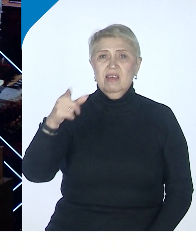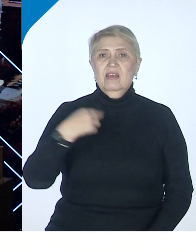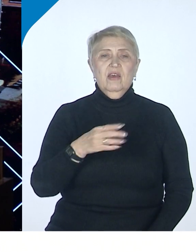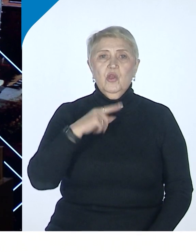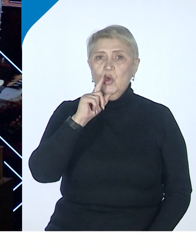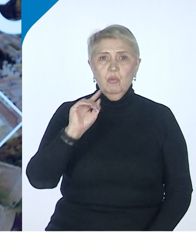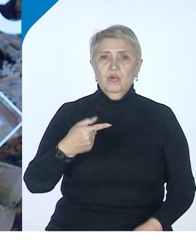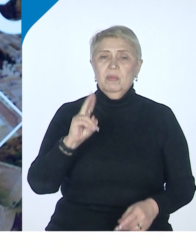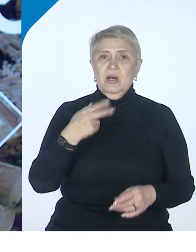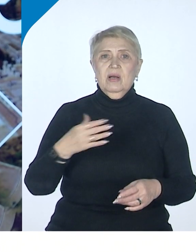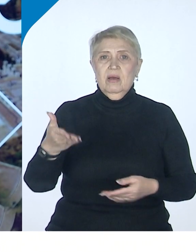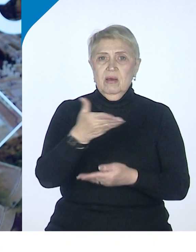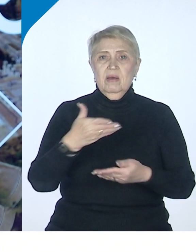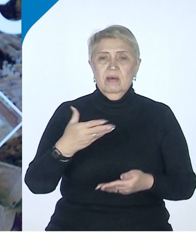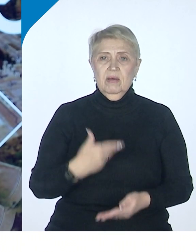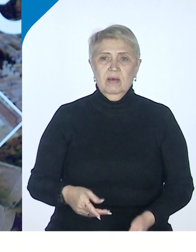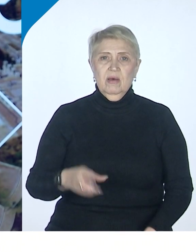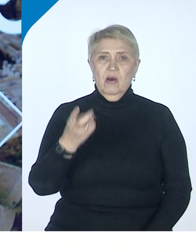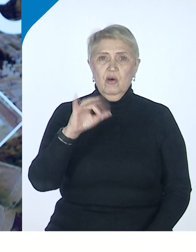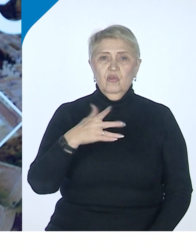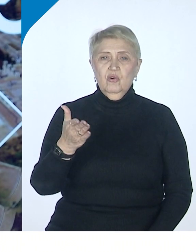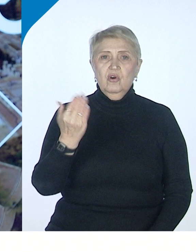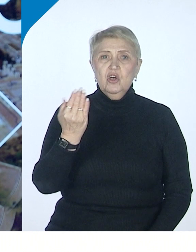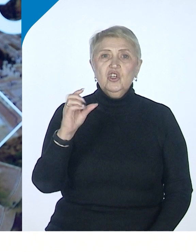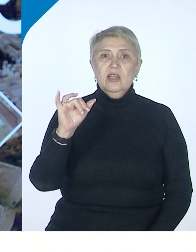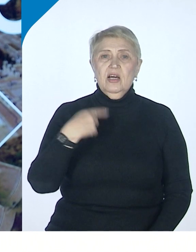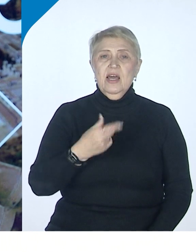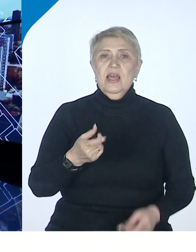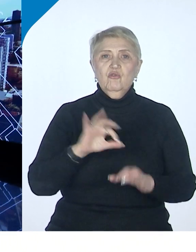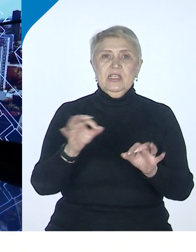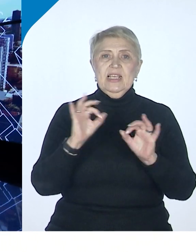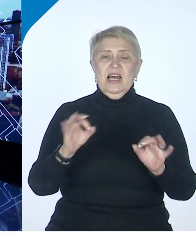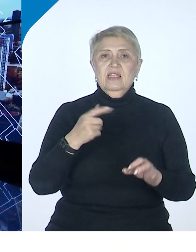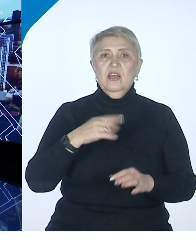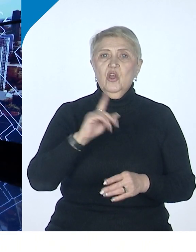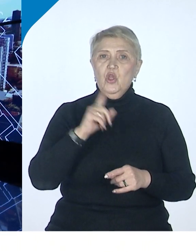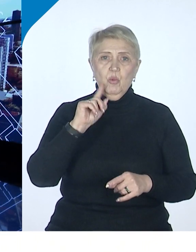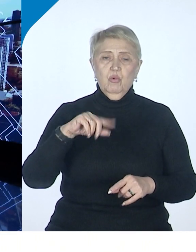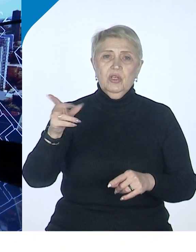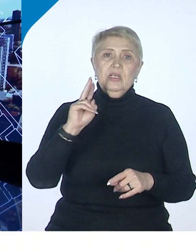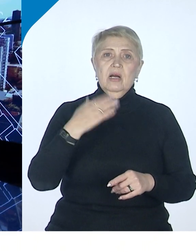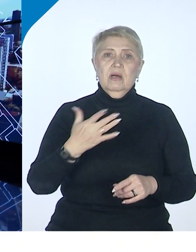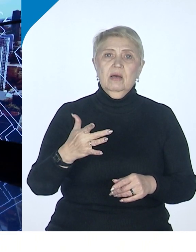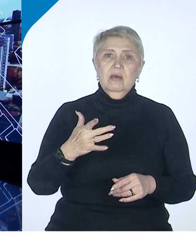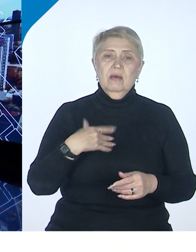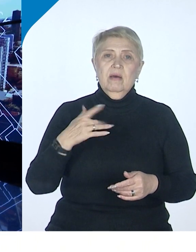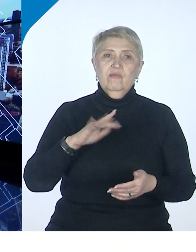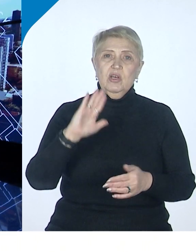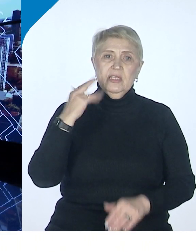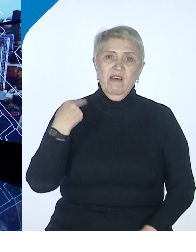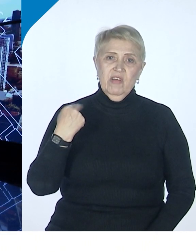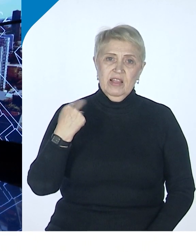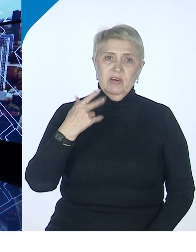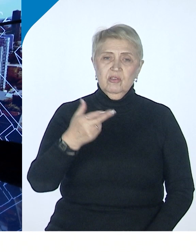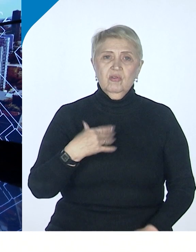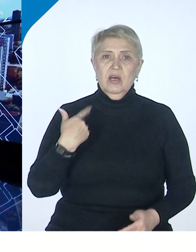но Шанхай никогда не будет Владивостоком и Хабаровском. Нам надо свои города, свои точки,